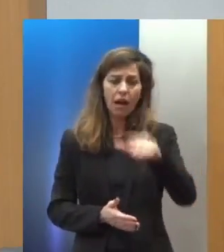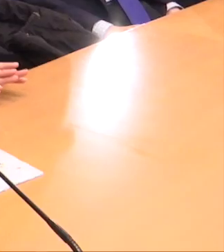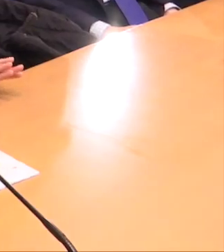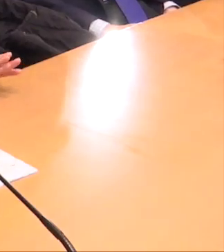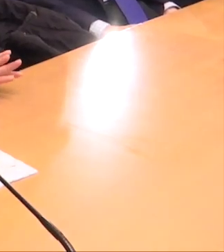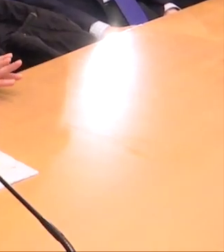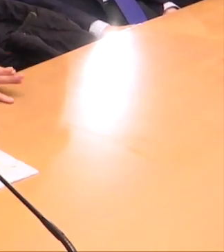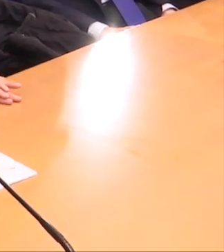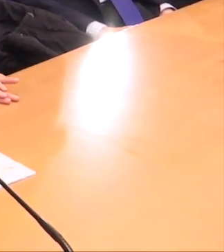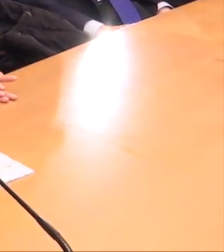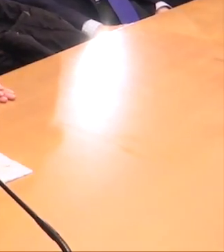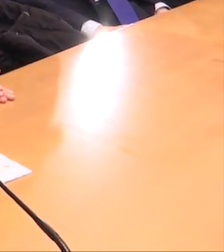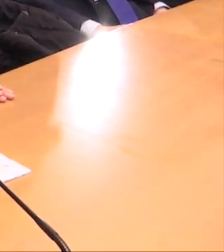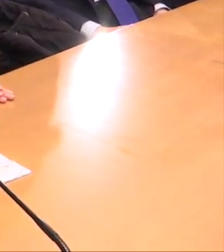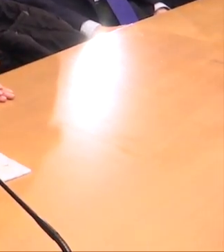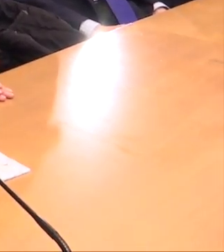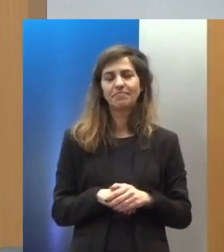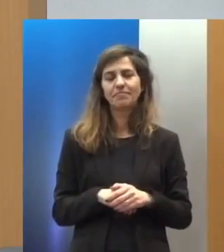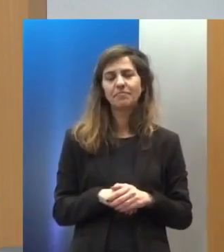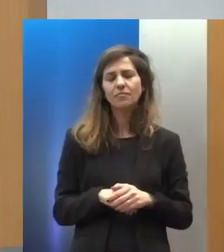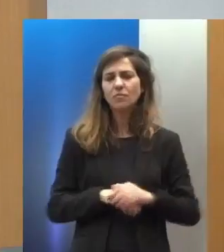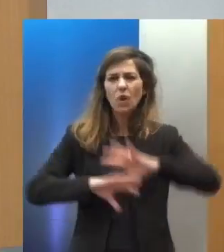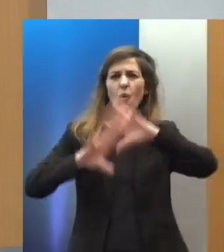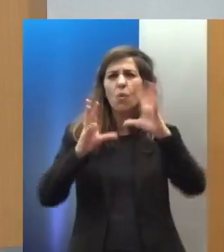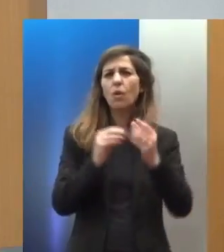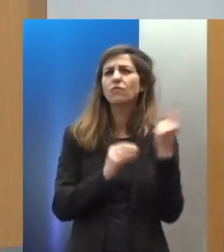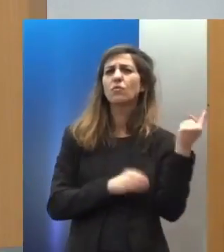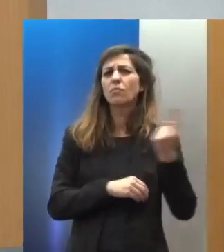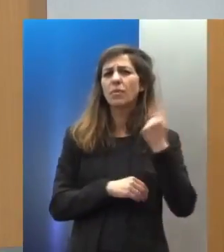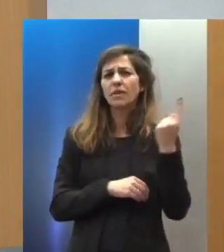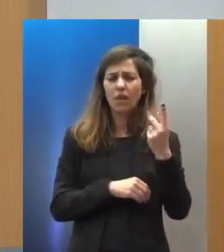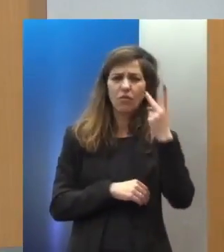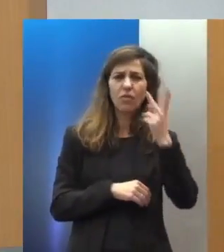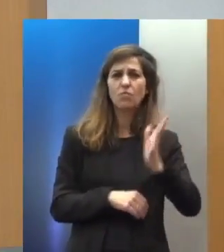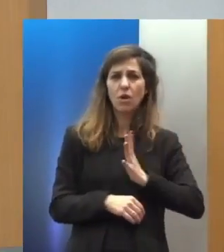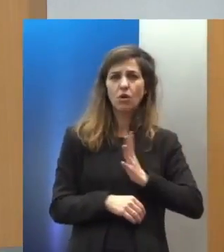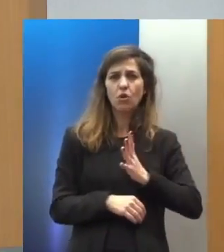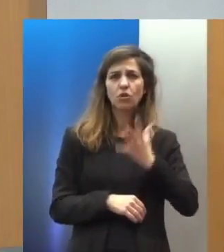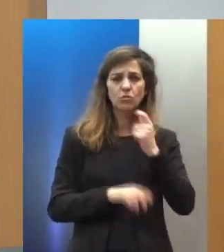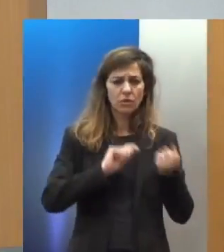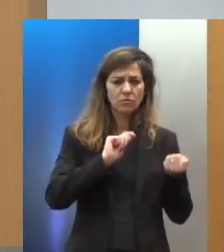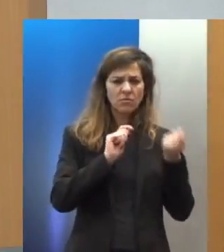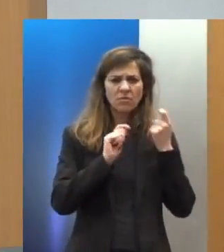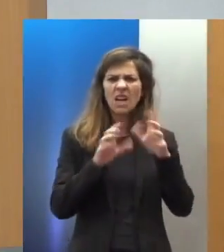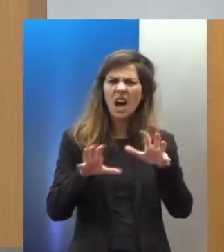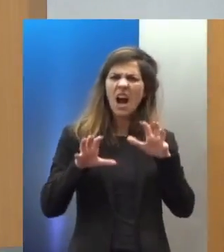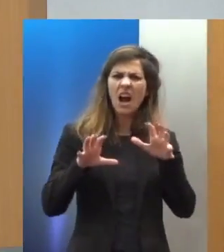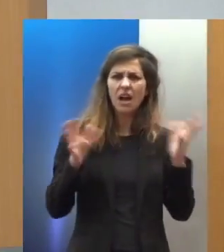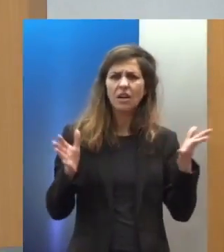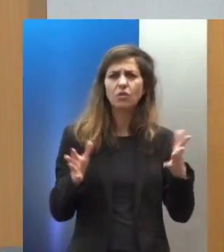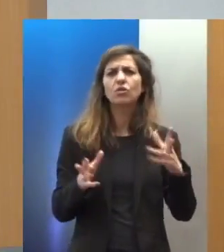νοοτροπίας. Σε ένα τέτοιο γενικότερο περιβάλλον, όπου ο κόσμος γίνεται όλο και πιο άγριος και οι φωνές του απομονωτισμού